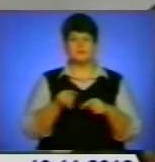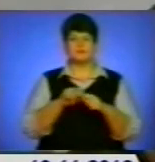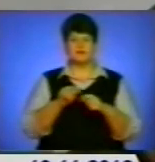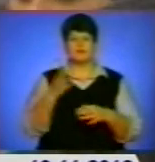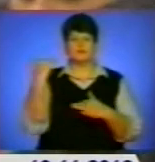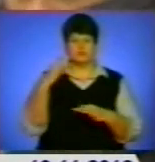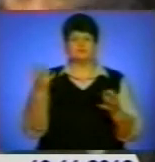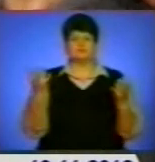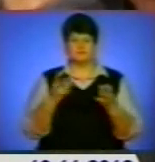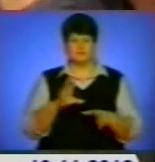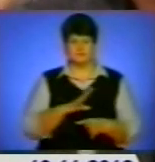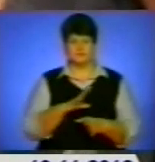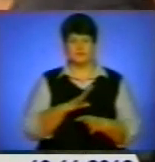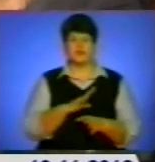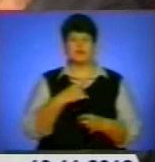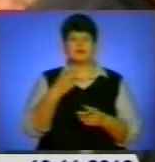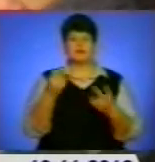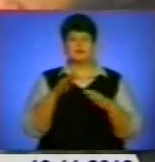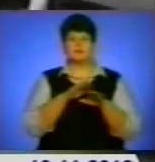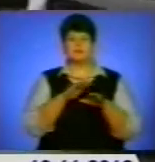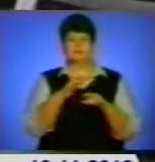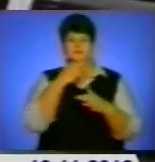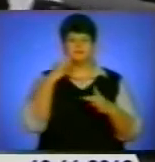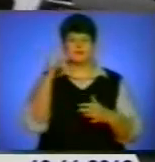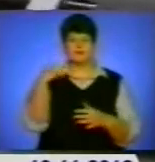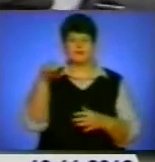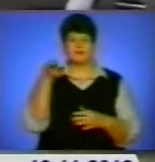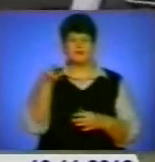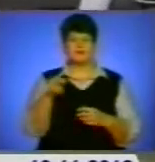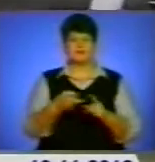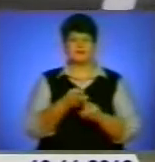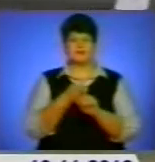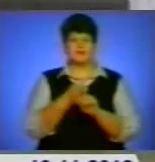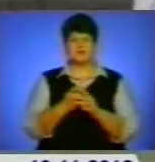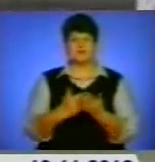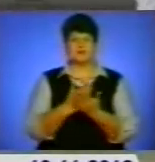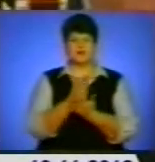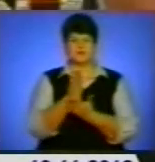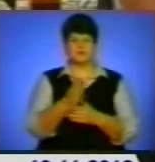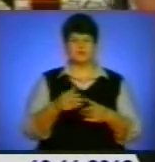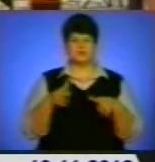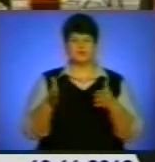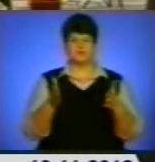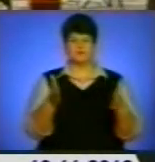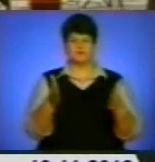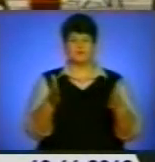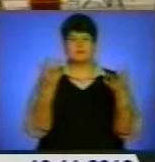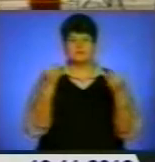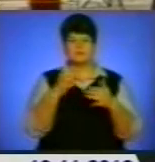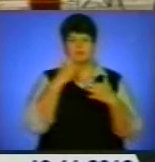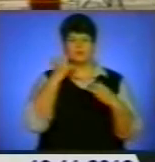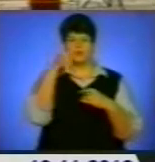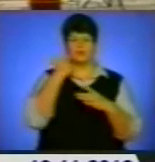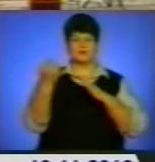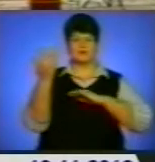назріла, переконують експерти. Адже рівень ДТП залежить не тільки від поведінки водіїв, а й від якості шляхів. Ще декілька років тому назад